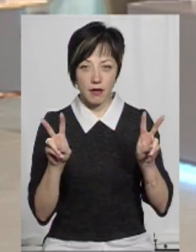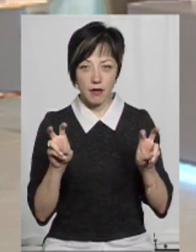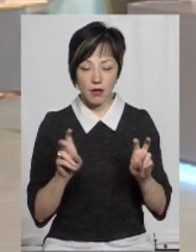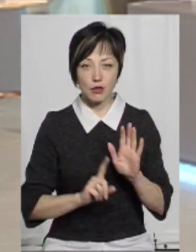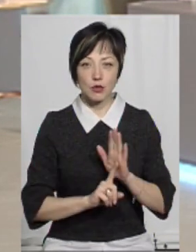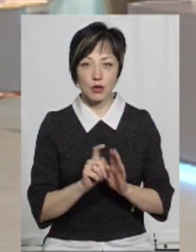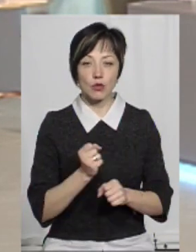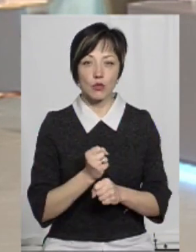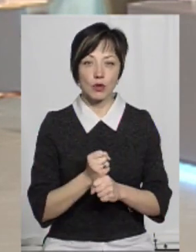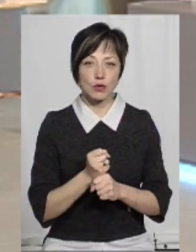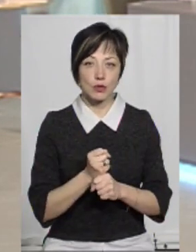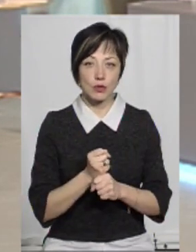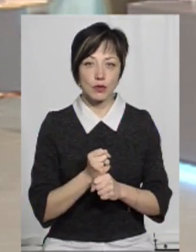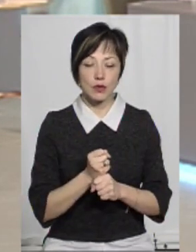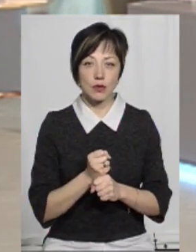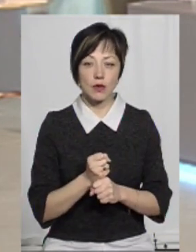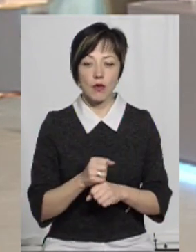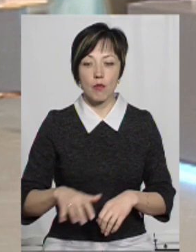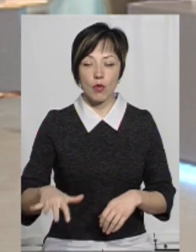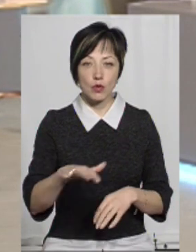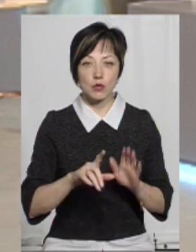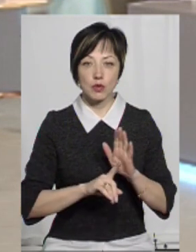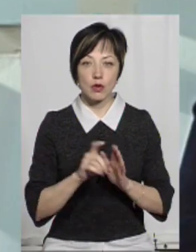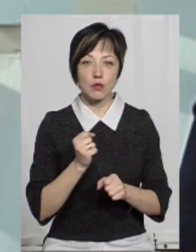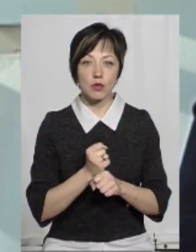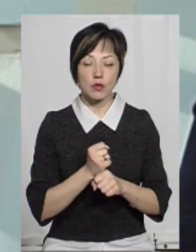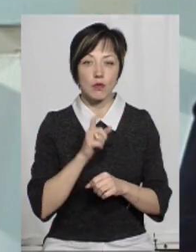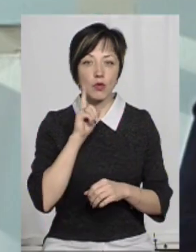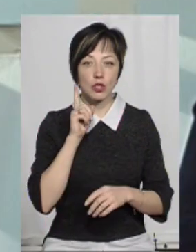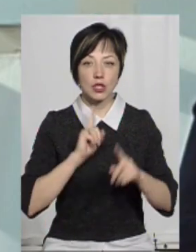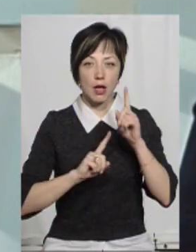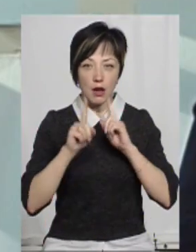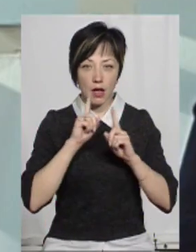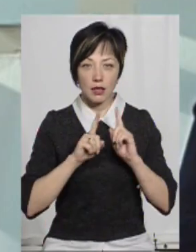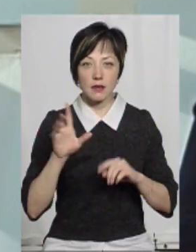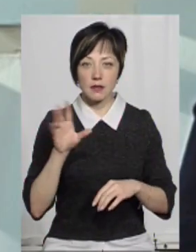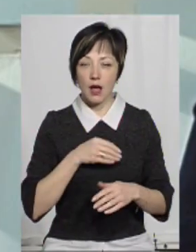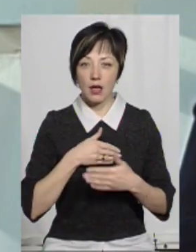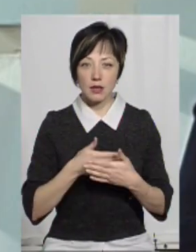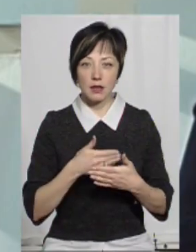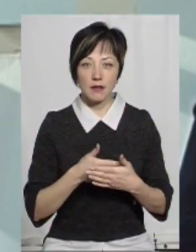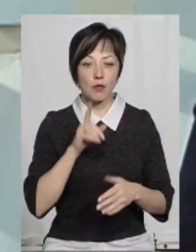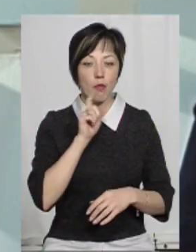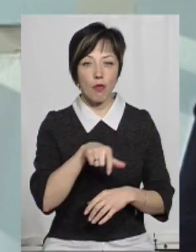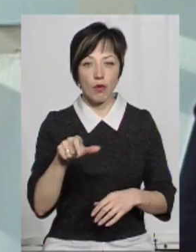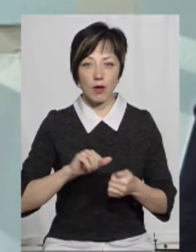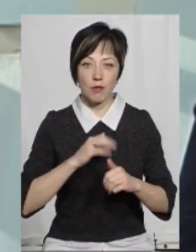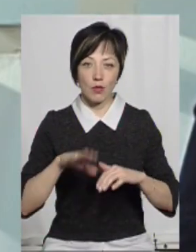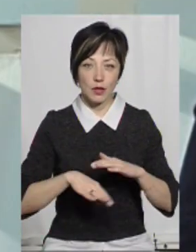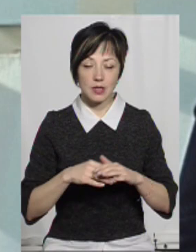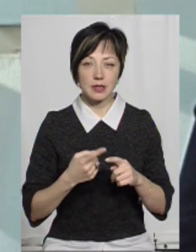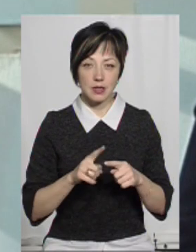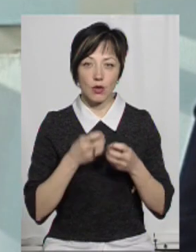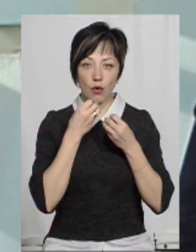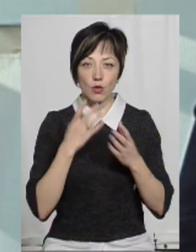якому розпочала роботу в цьому просторі, розпочала робота молодіжна рада і вся активна молодь Кам'янця-Подільському. І це